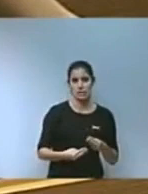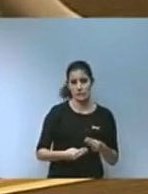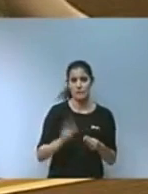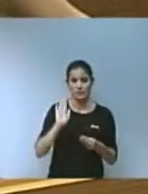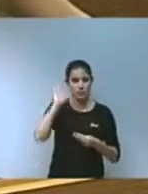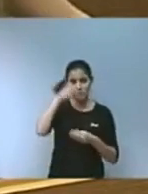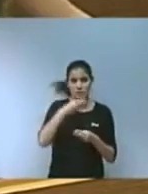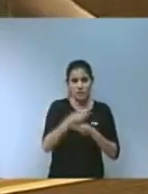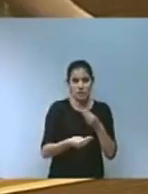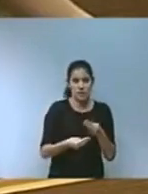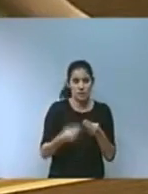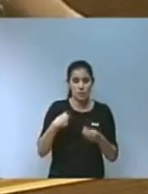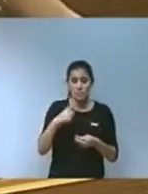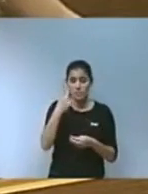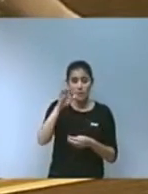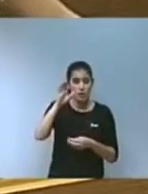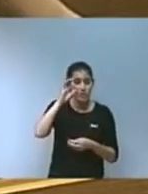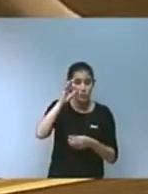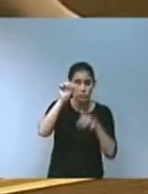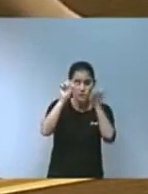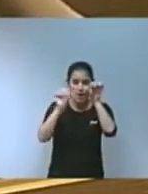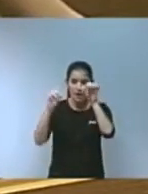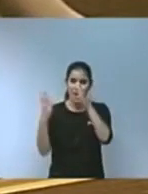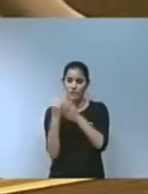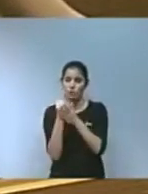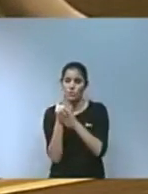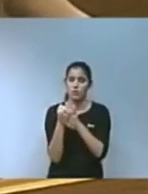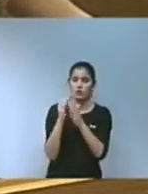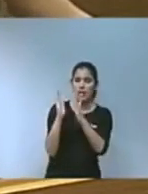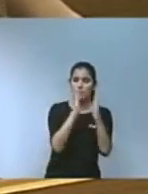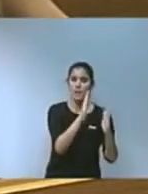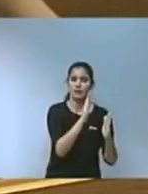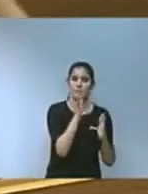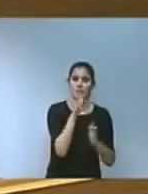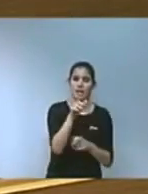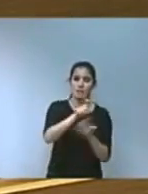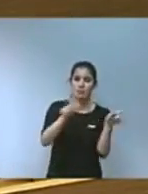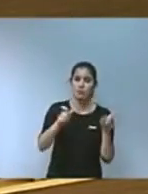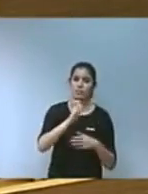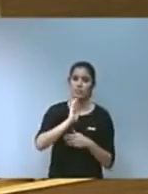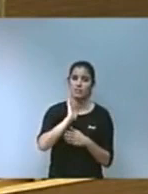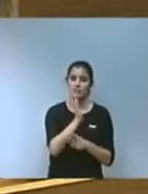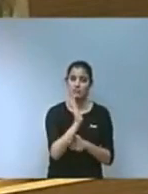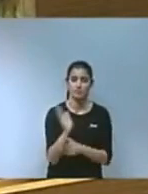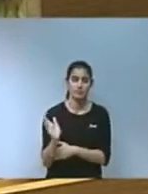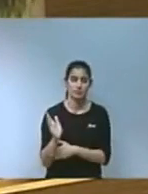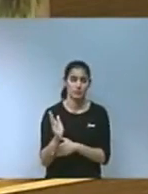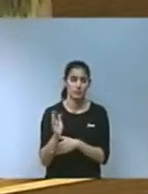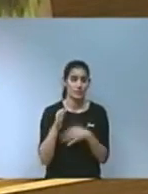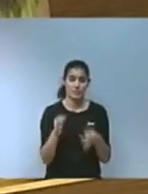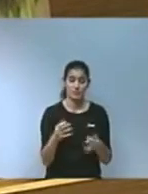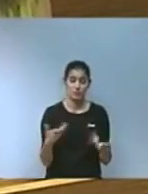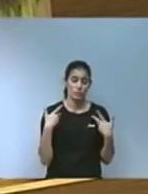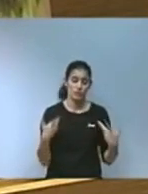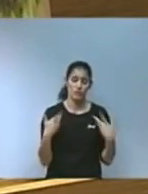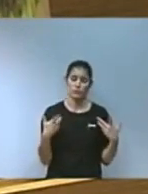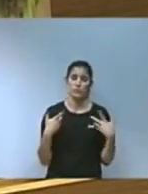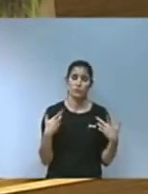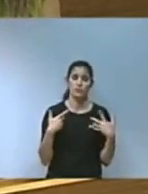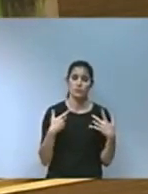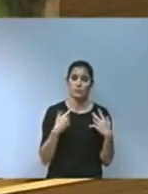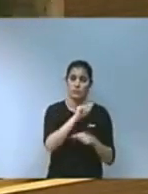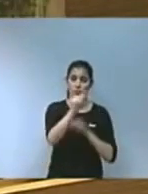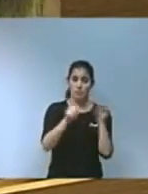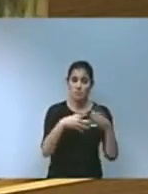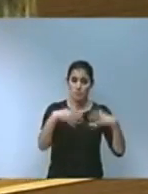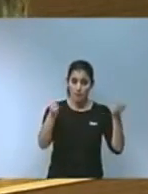escoltar a totes les parts implicades a les persones perjudicades que són qui més estan patint les conseqüències de la xileia és